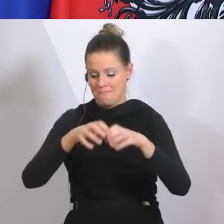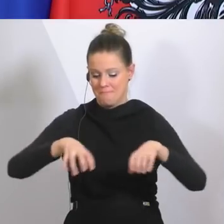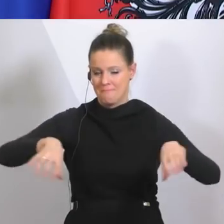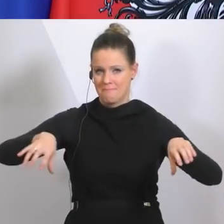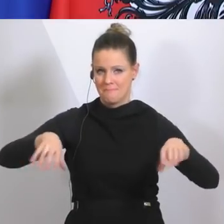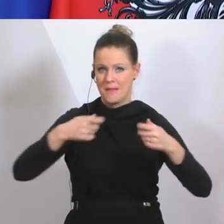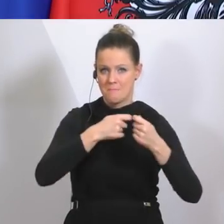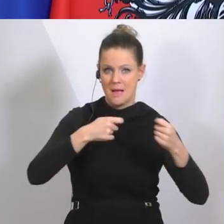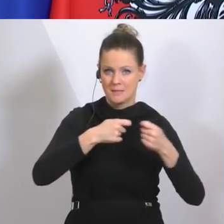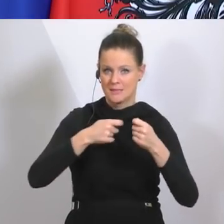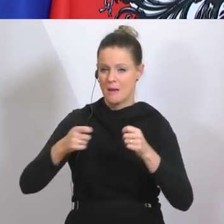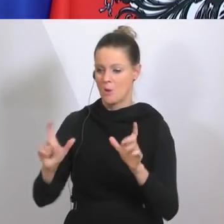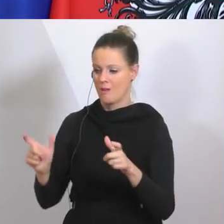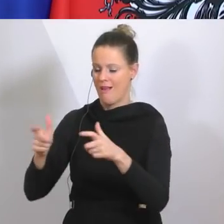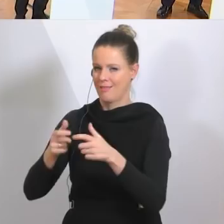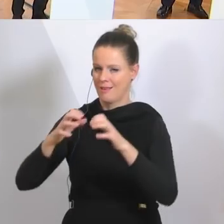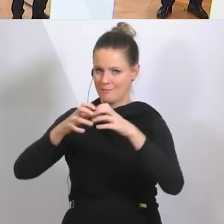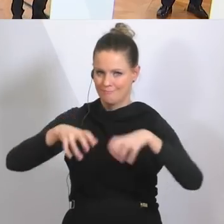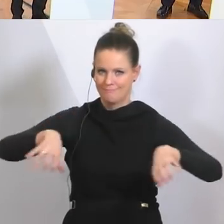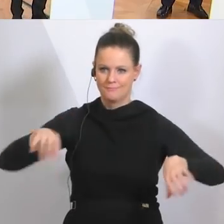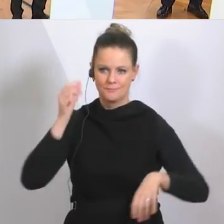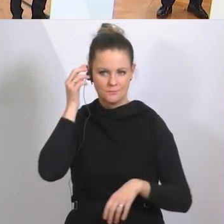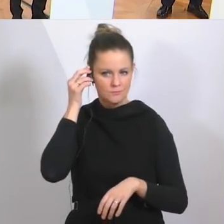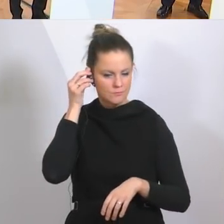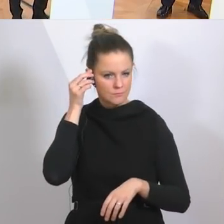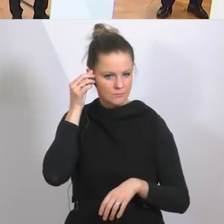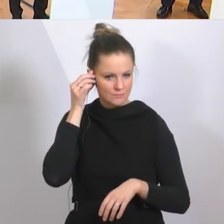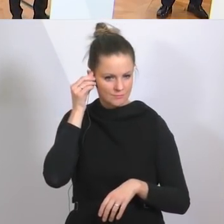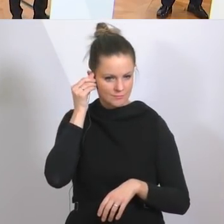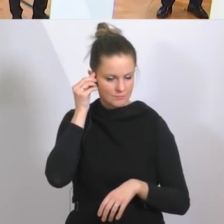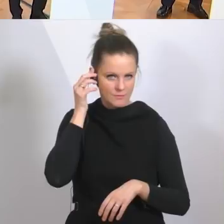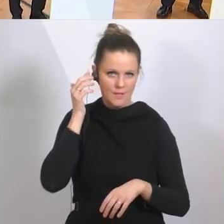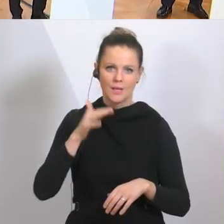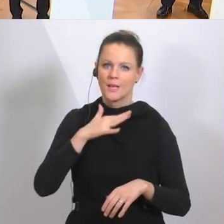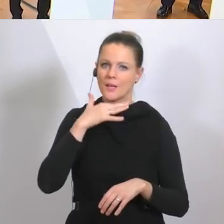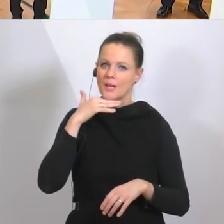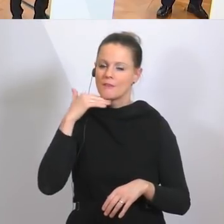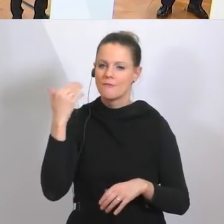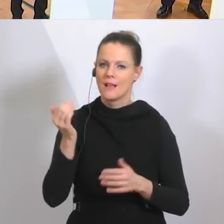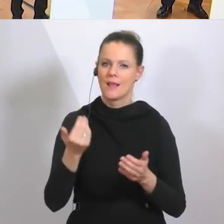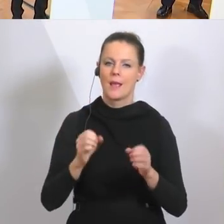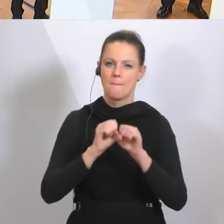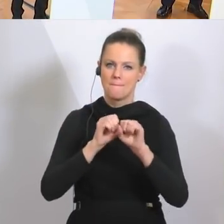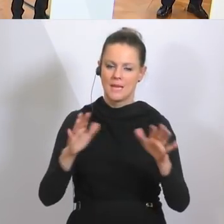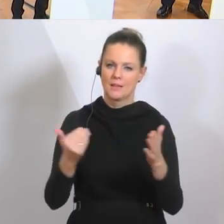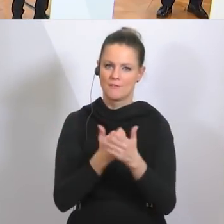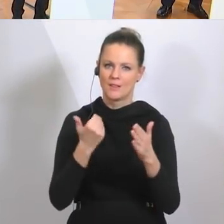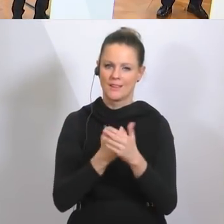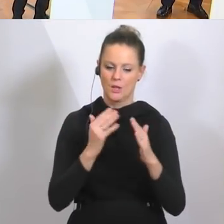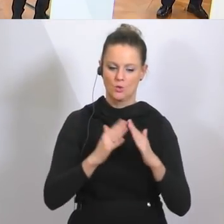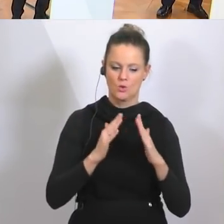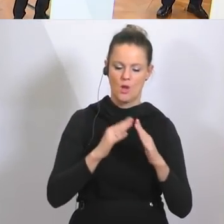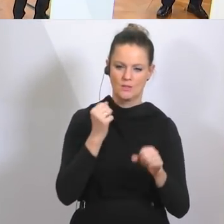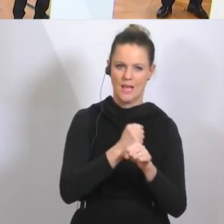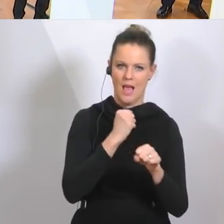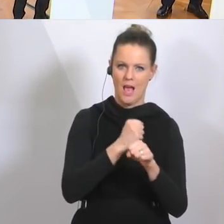bundesweiten Maßnahmen. Dankeschön, wir haben viele Medienvertreter, die via Homeoffice dabei sind, die dankenswerterweise von der APA koordiniert